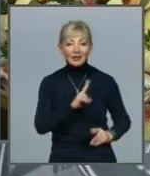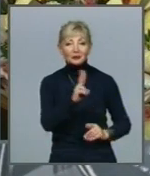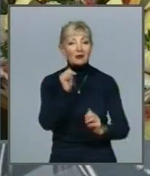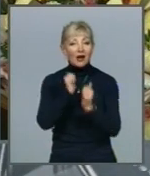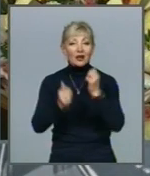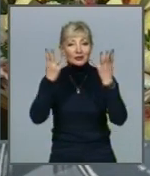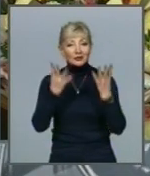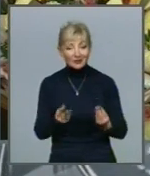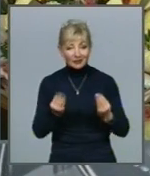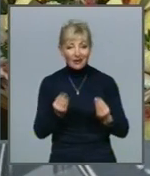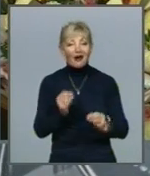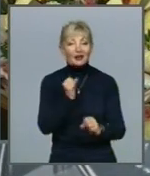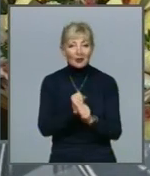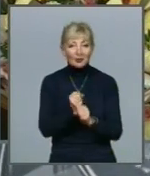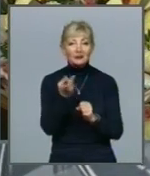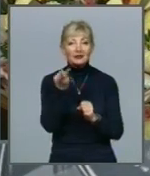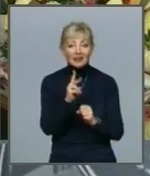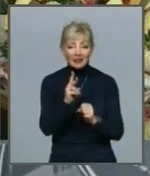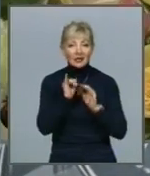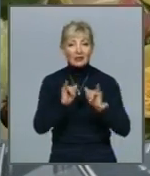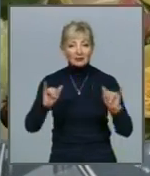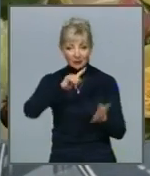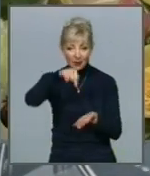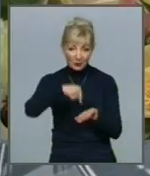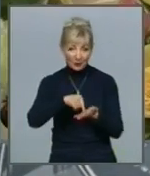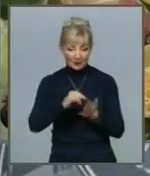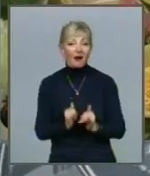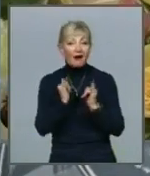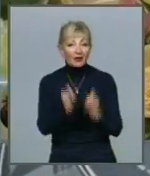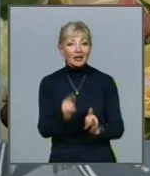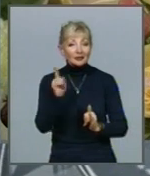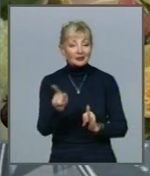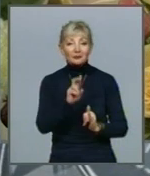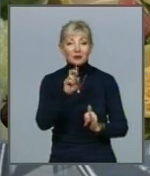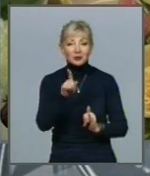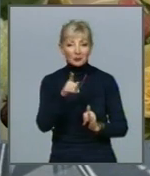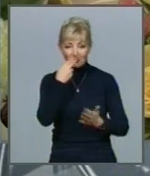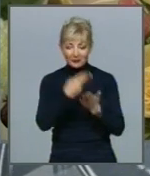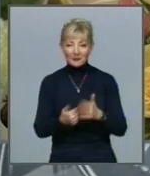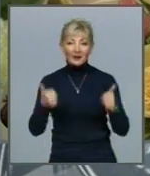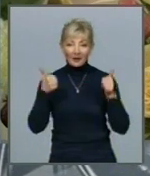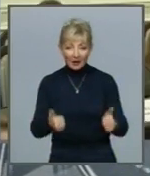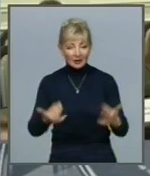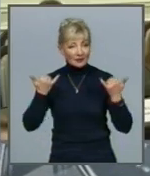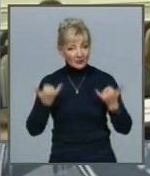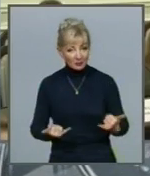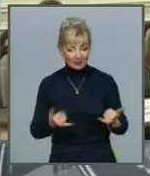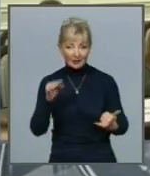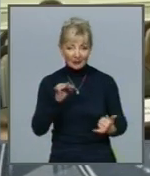працює заради процвітання міста, заради того, щоб воно виглядало гарно, сучасно і